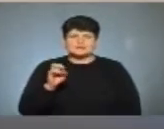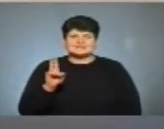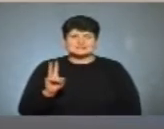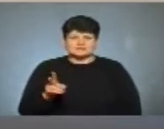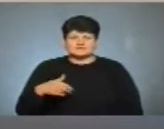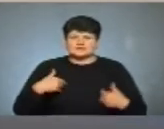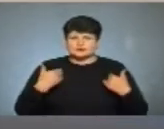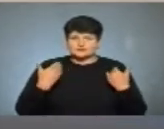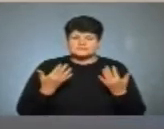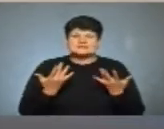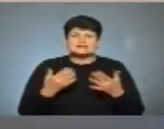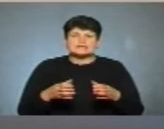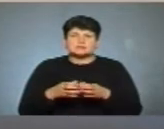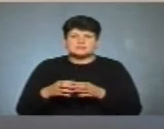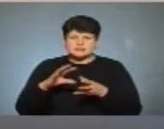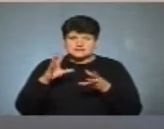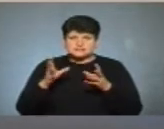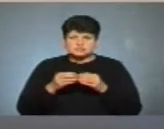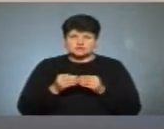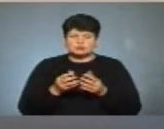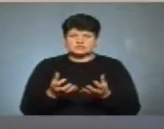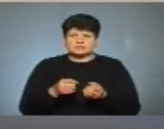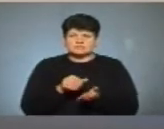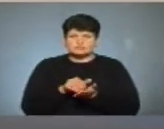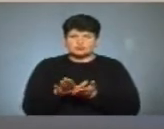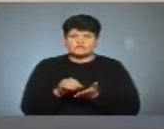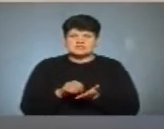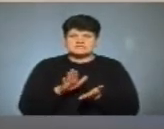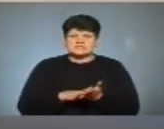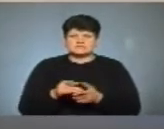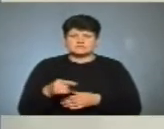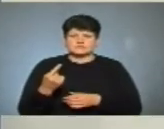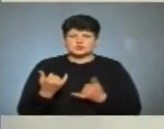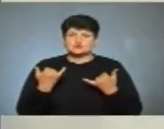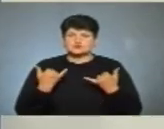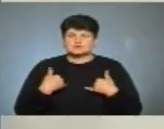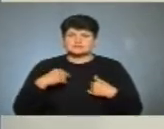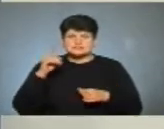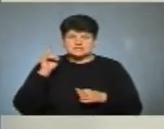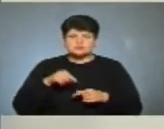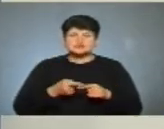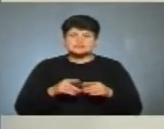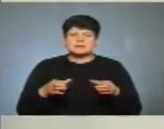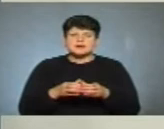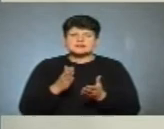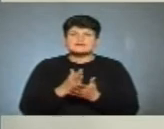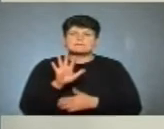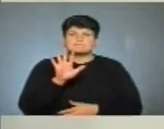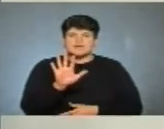скільки партій загалом отримали відмови у реєстрації на Тернопільщині? Сьогодні ми знаємо, що таких партій 5,